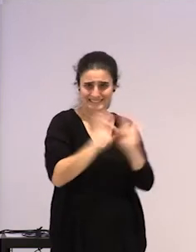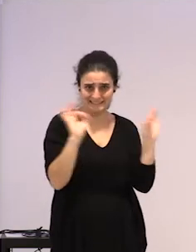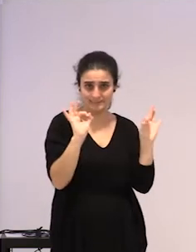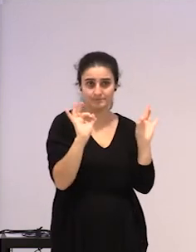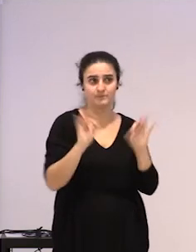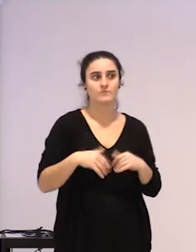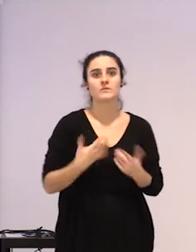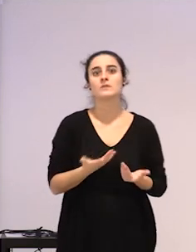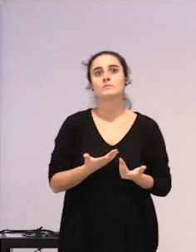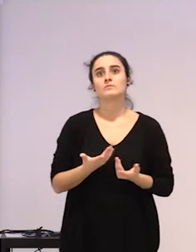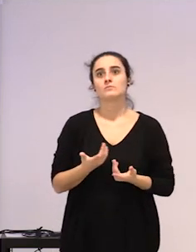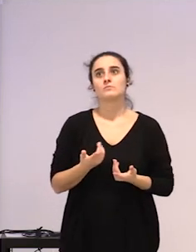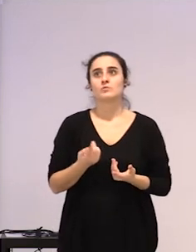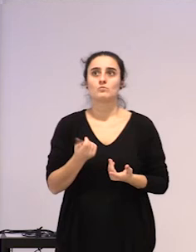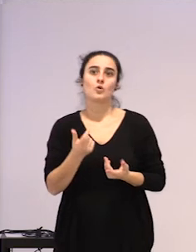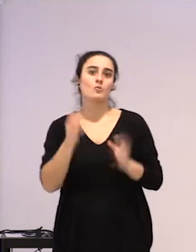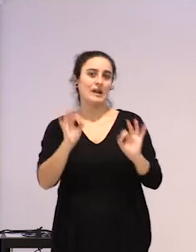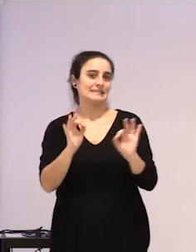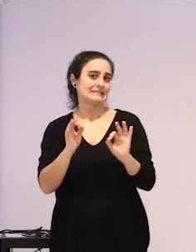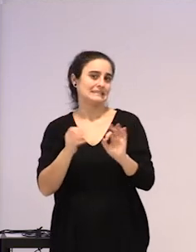figura horretan.